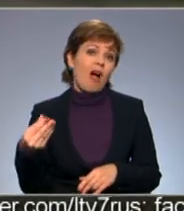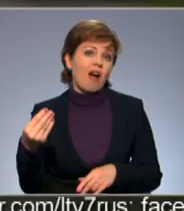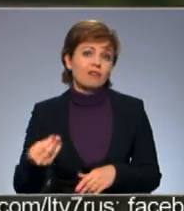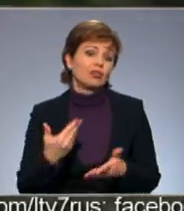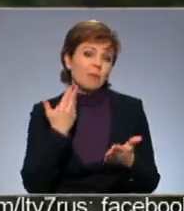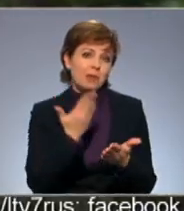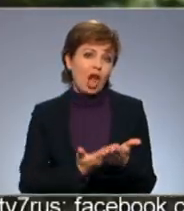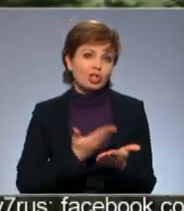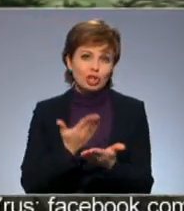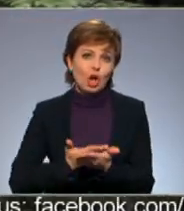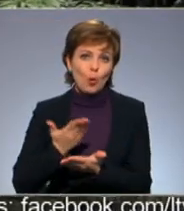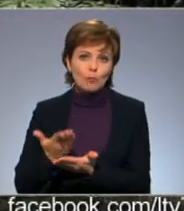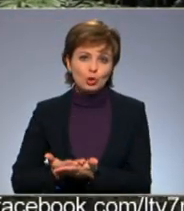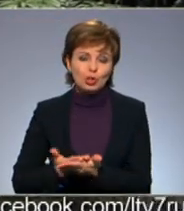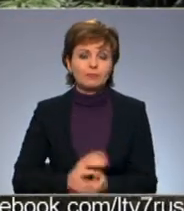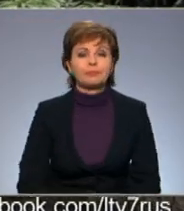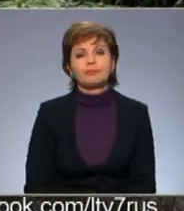Salka Dreimane, Edvīns Sveils, Aizputs Televīzija.